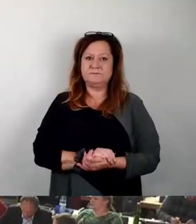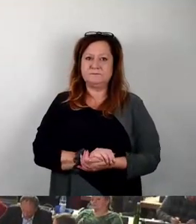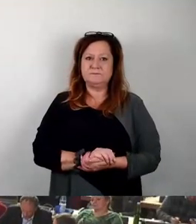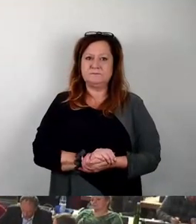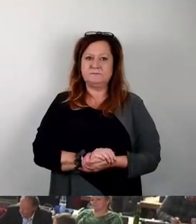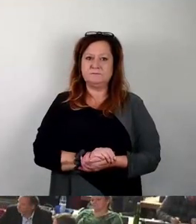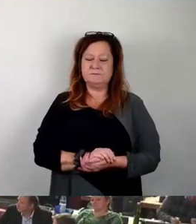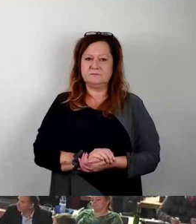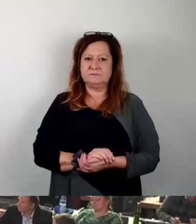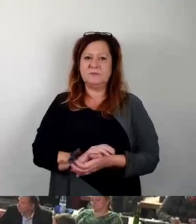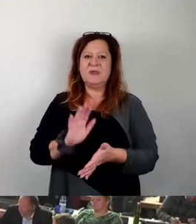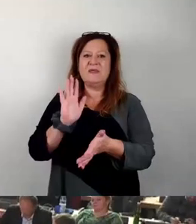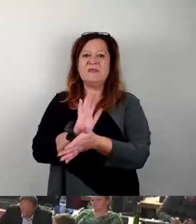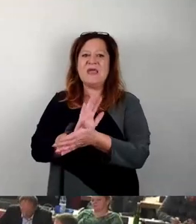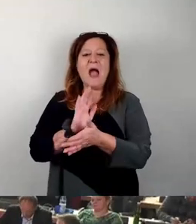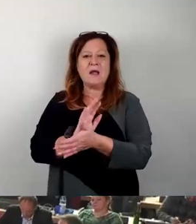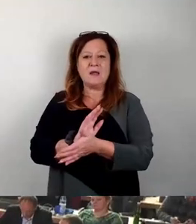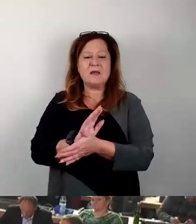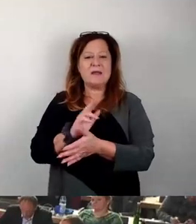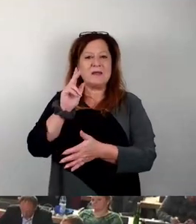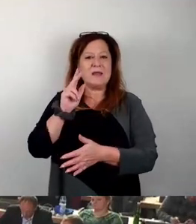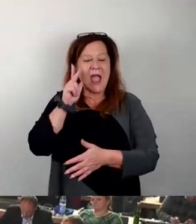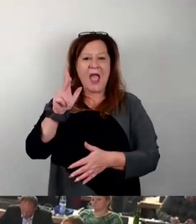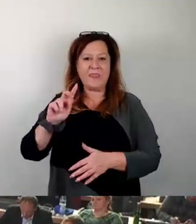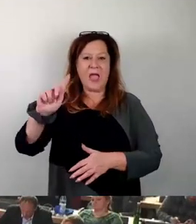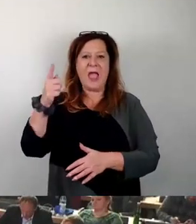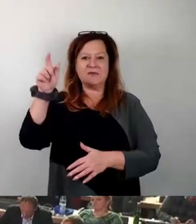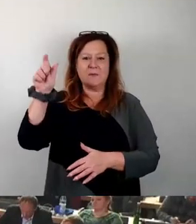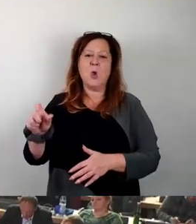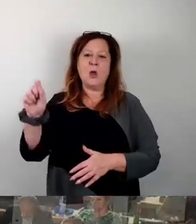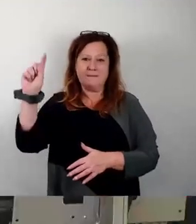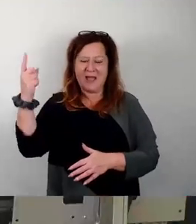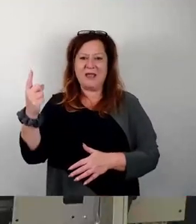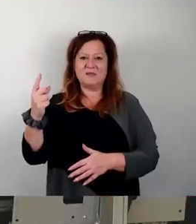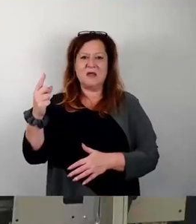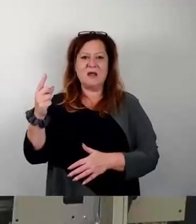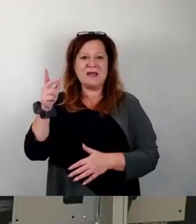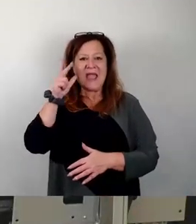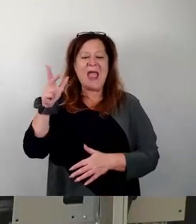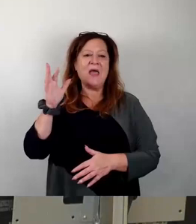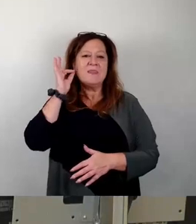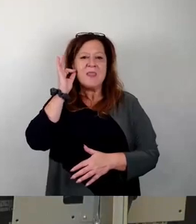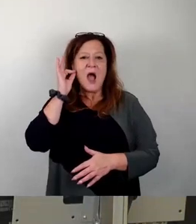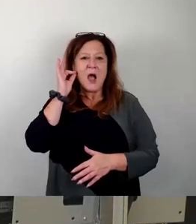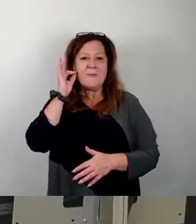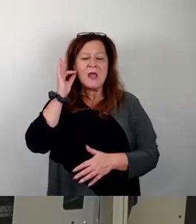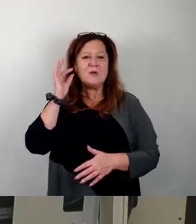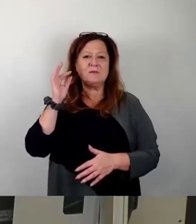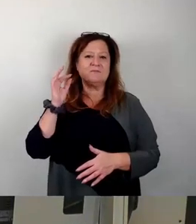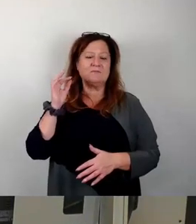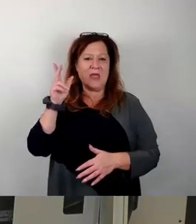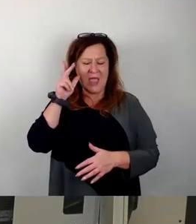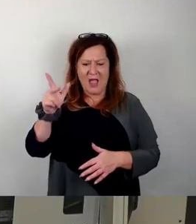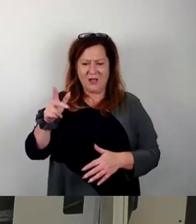Sehr geehrter Herr erster Bürgermeister, meine sehr geehrten Damen und Herren, als ich diesen Antrag das erste Mal gelesen habe, habe ich gedacht,